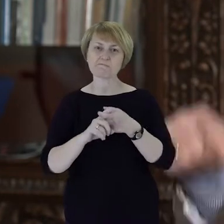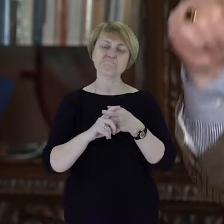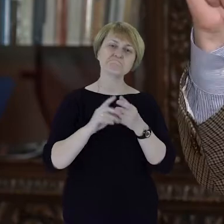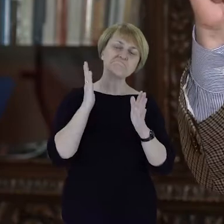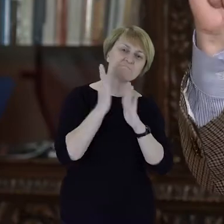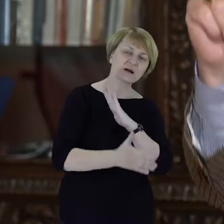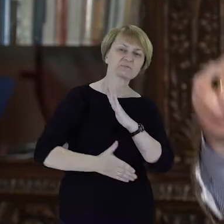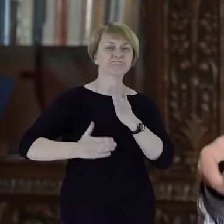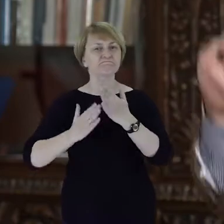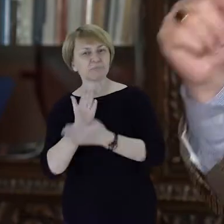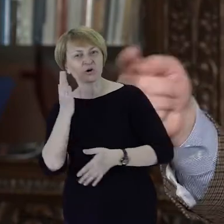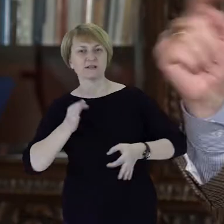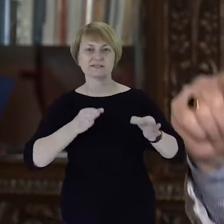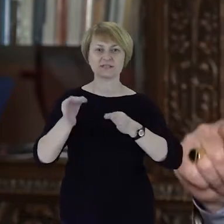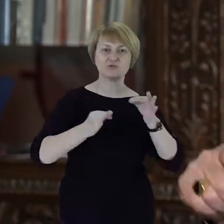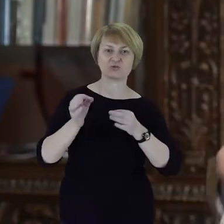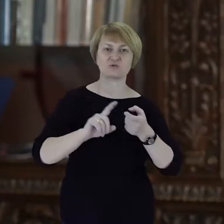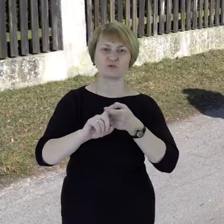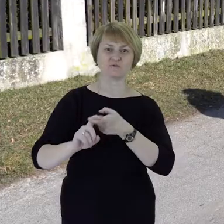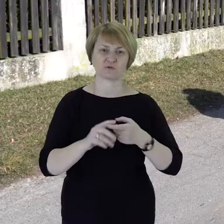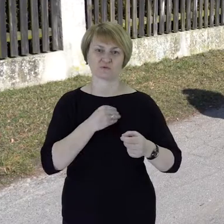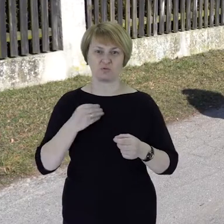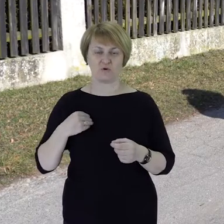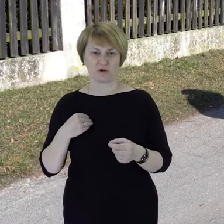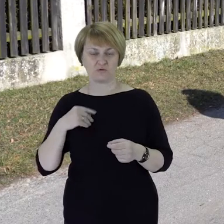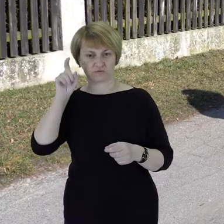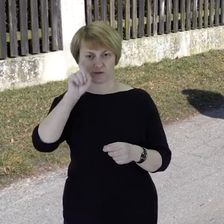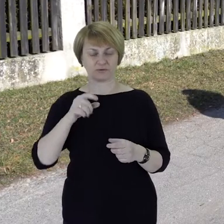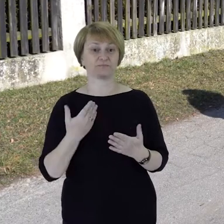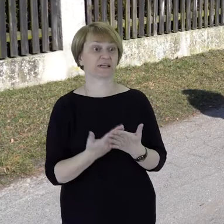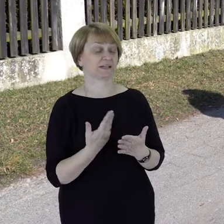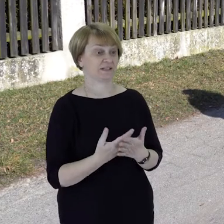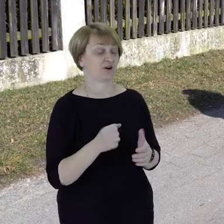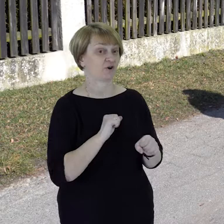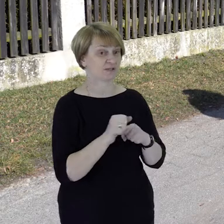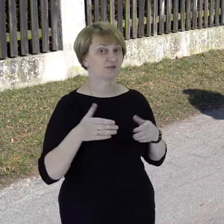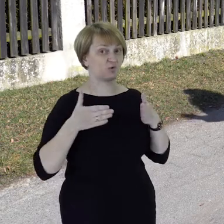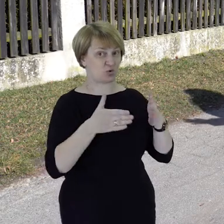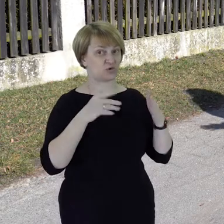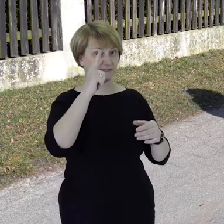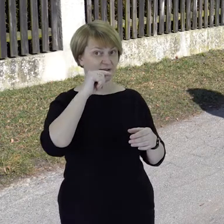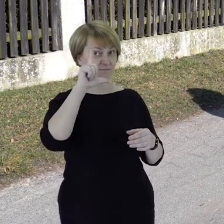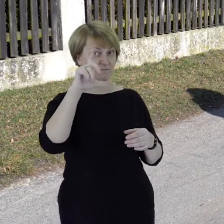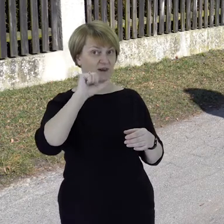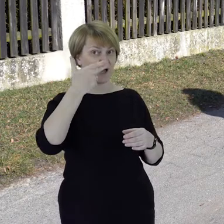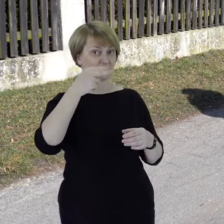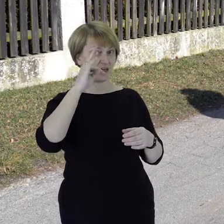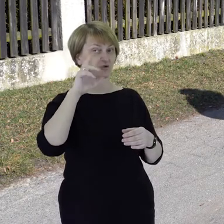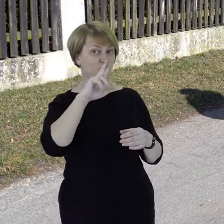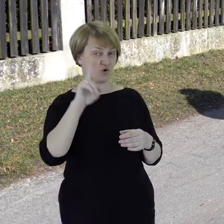z historią Związku Polaków w Niemczech. Dlatego też jesteśmy tu na Planetorza, gdzie nie sięgniemy właściwie,